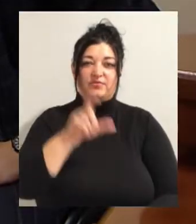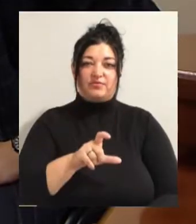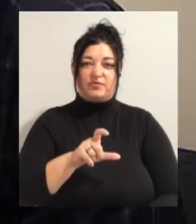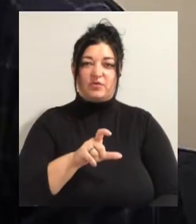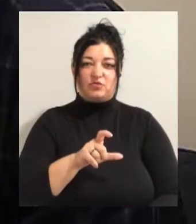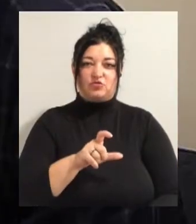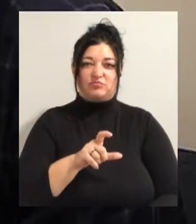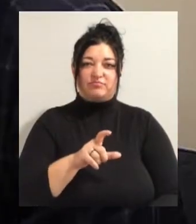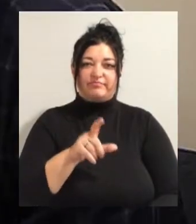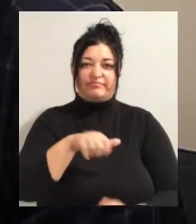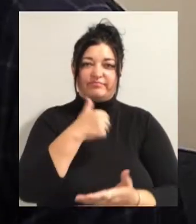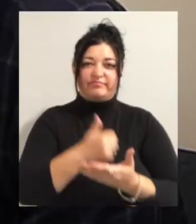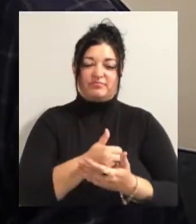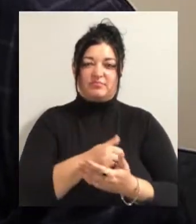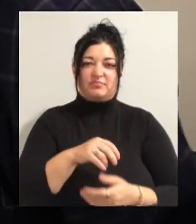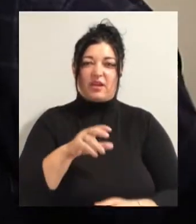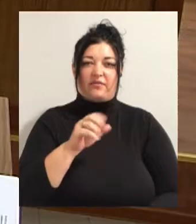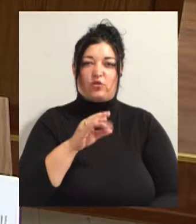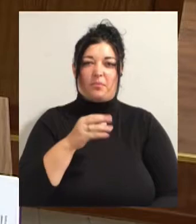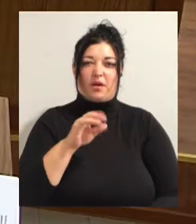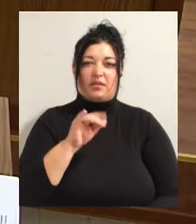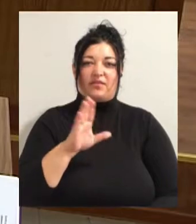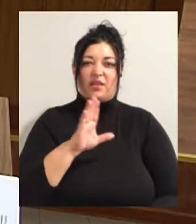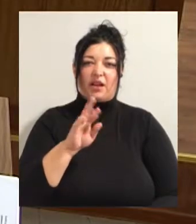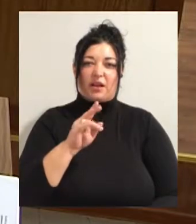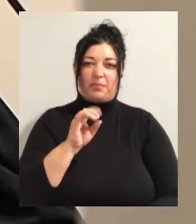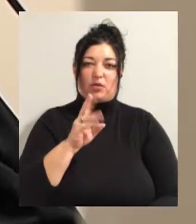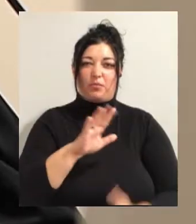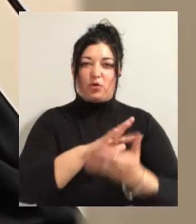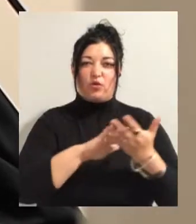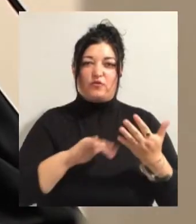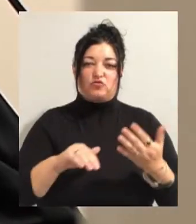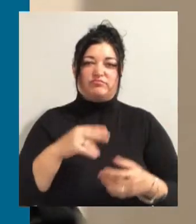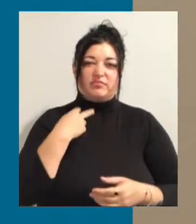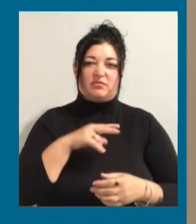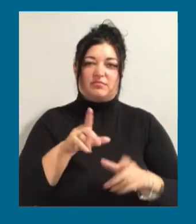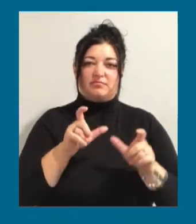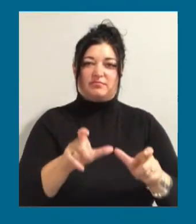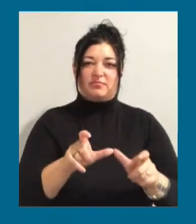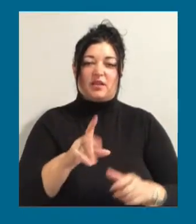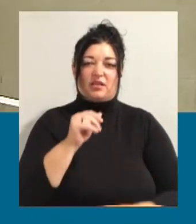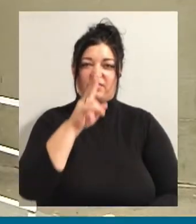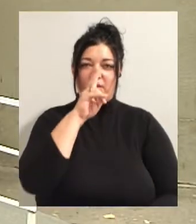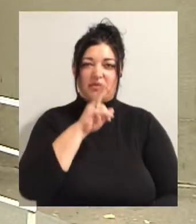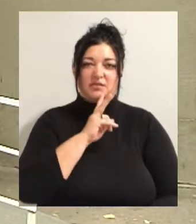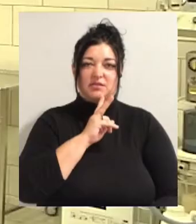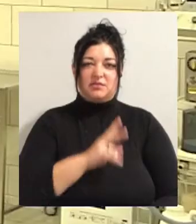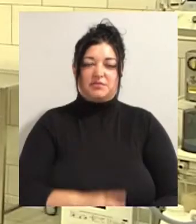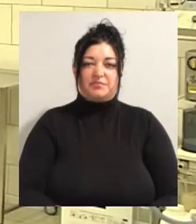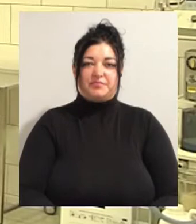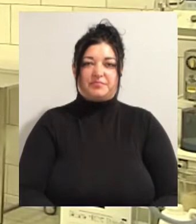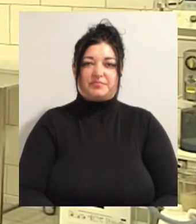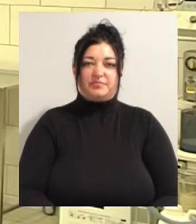-очільника осередку «Автомайдан» Віталія Устименка подовжили термін тримання під вартою на два місяці. В